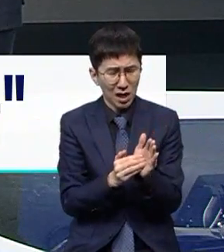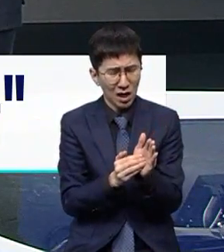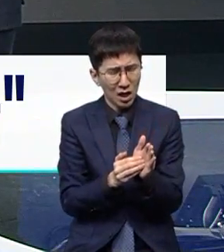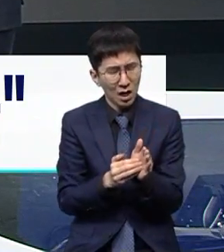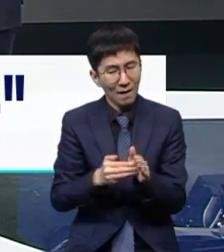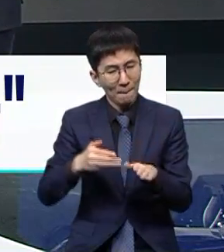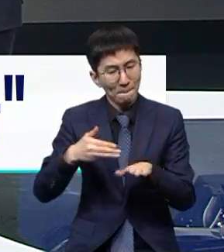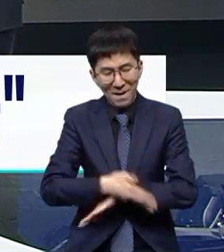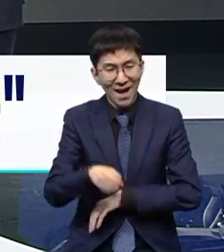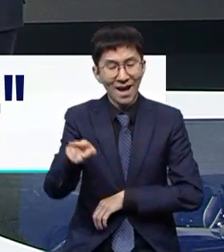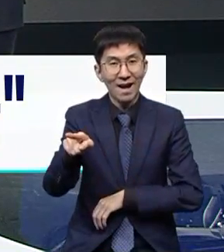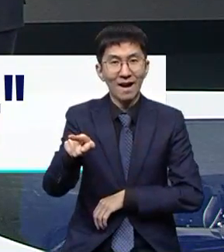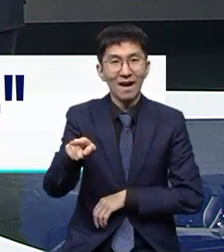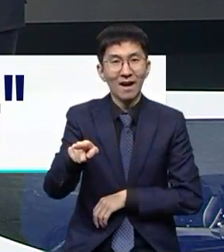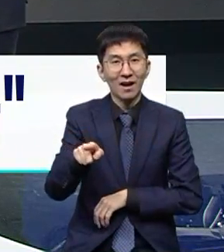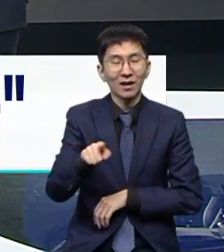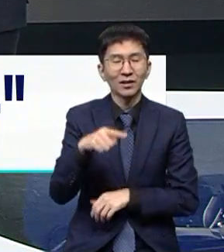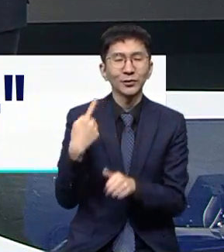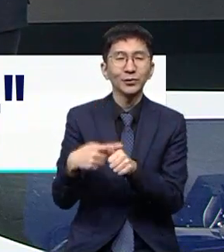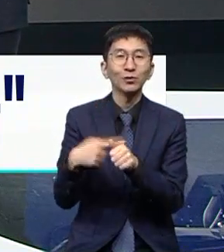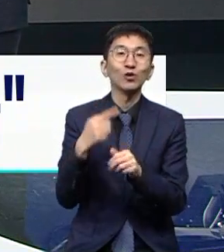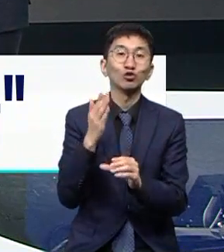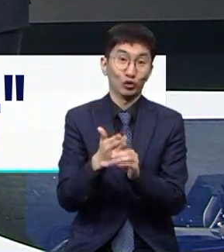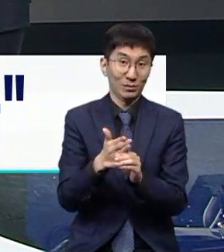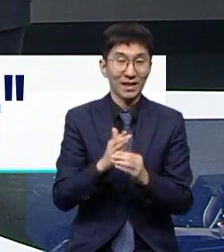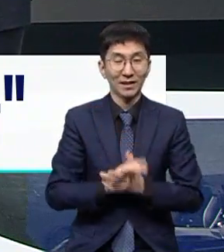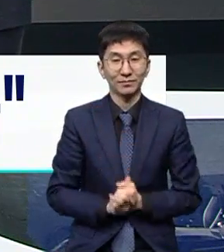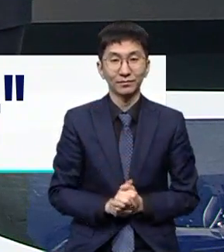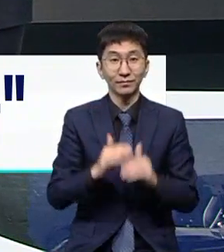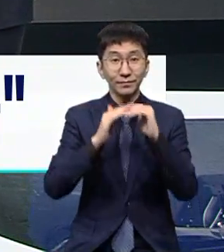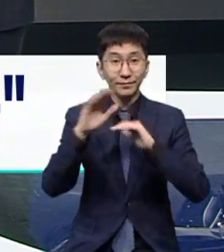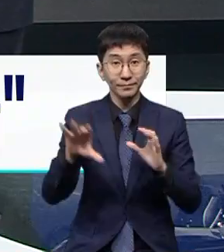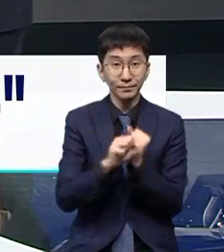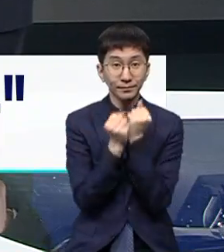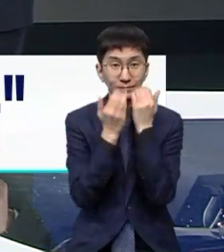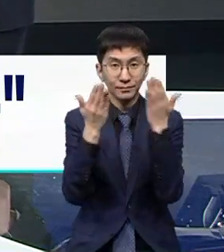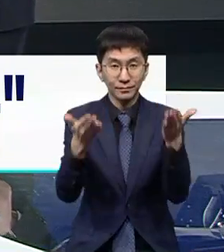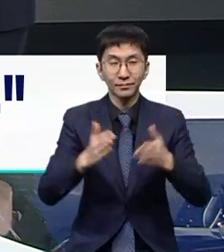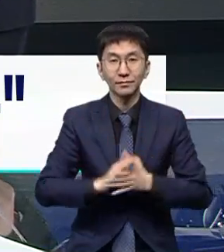이걸 두고 뒷북 대책이라는 비판이 나오고 있습니다. 박수진 기자입니다.